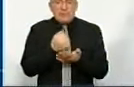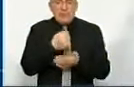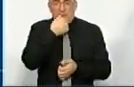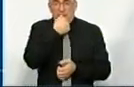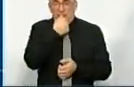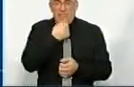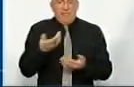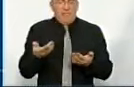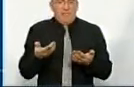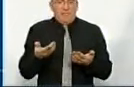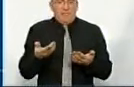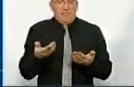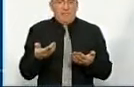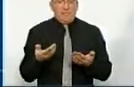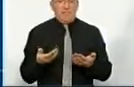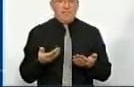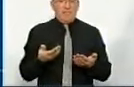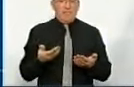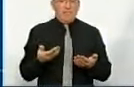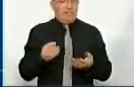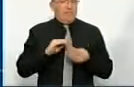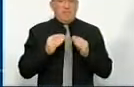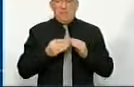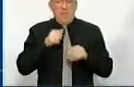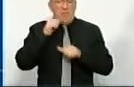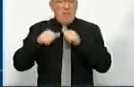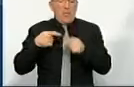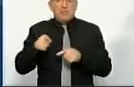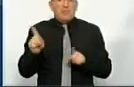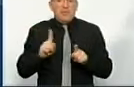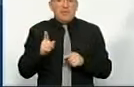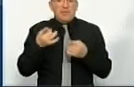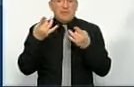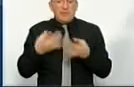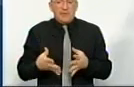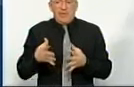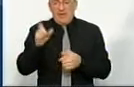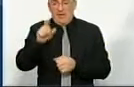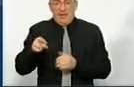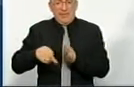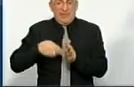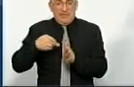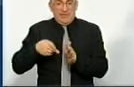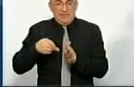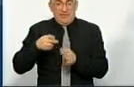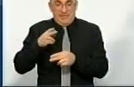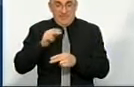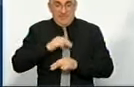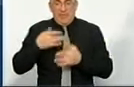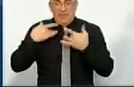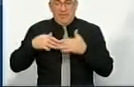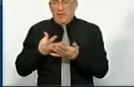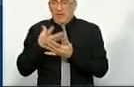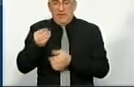рахунок того, Проблема багато років. Ні, не проблема багато років. За рахунок того, що звичайних пересічних залізничників звільняють, не